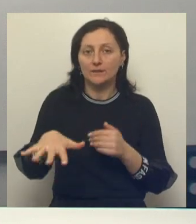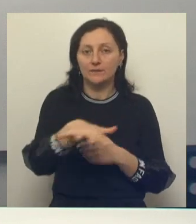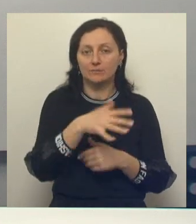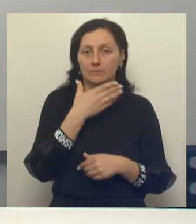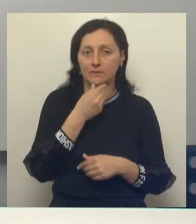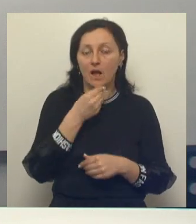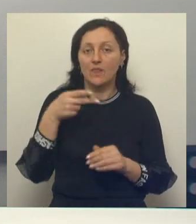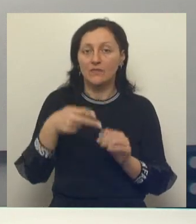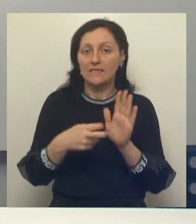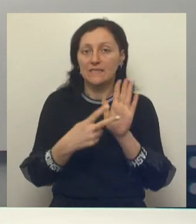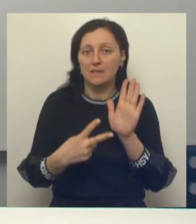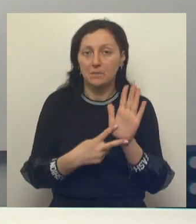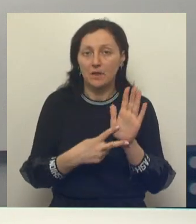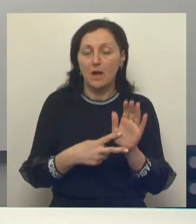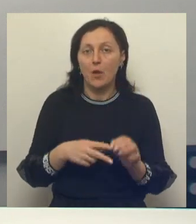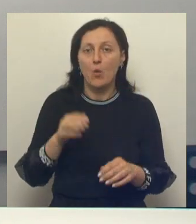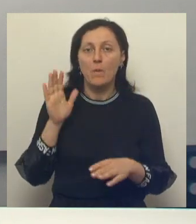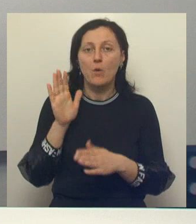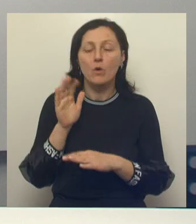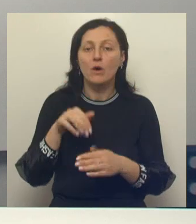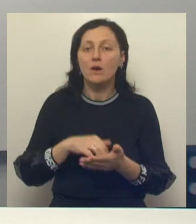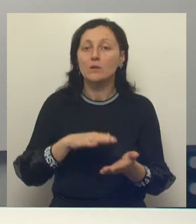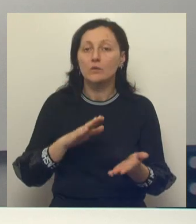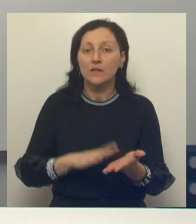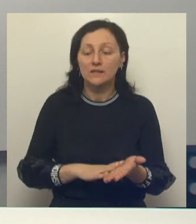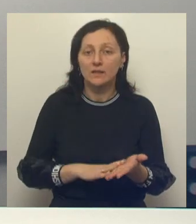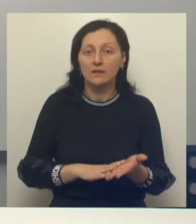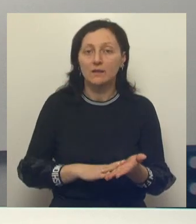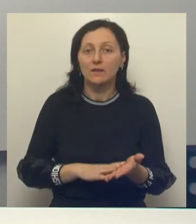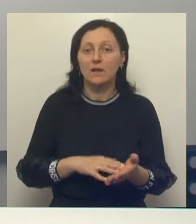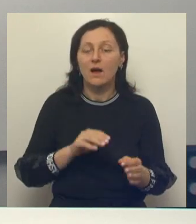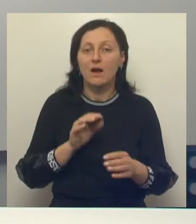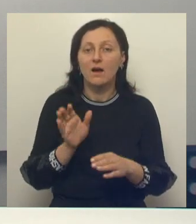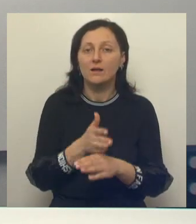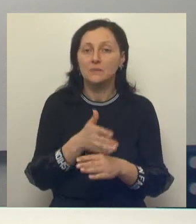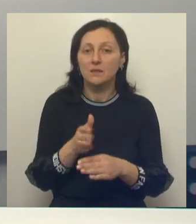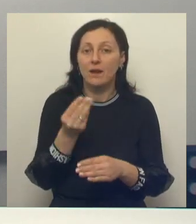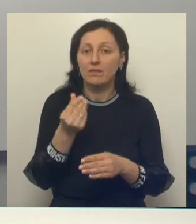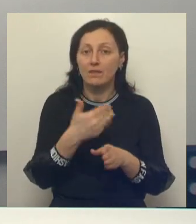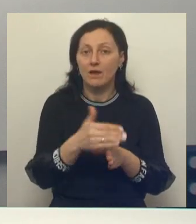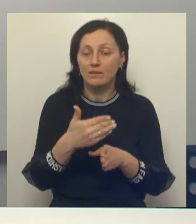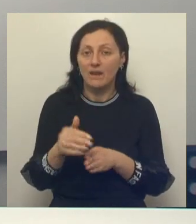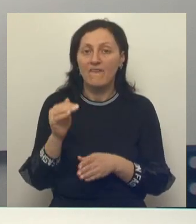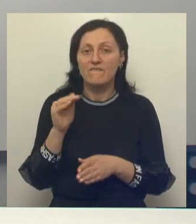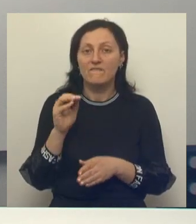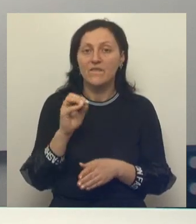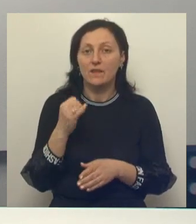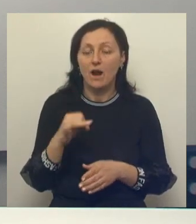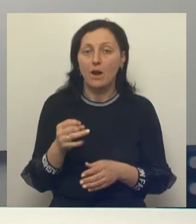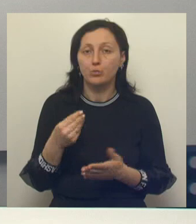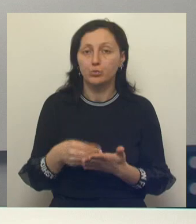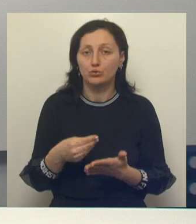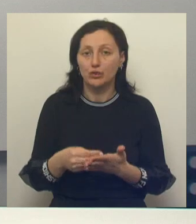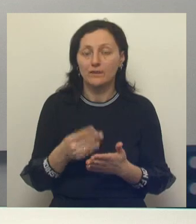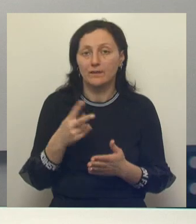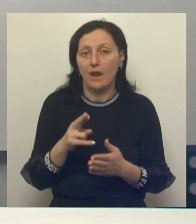2017 году правительство утвердило правила предоставления и распределения субсидий из федерального бюджета регионам на ее